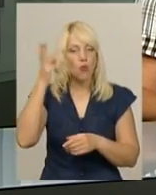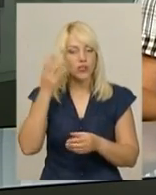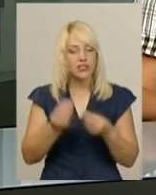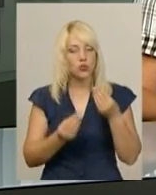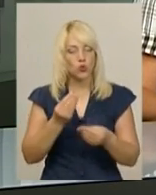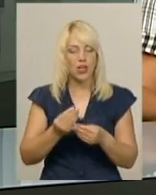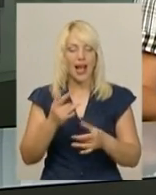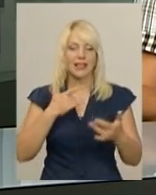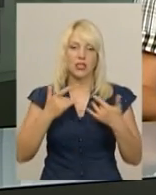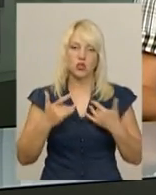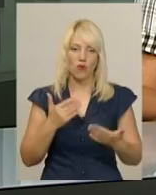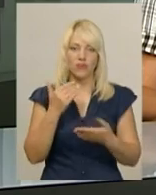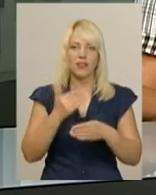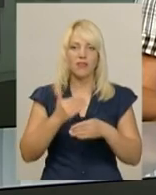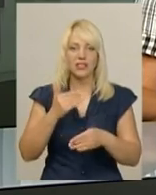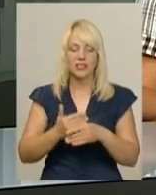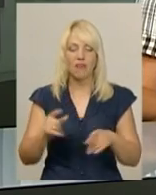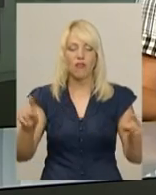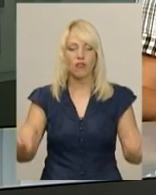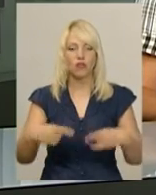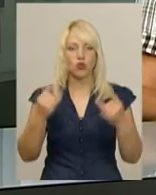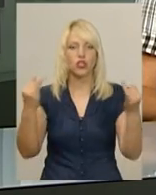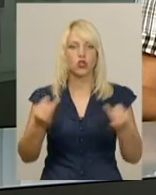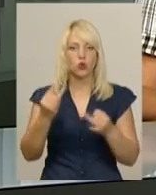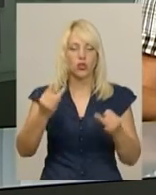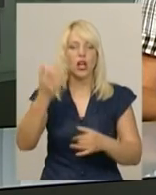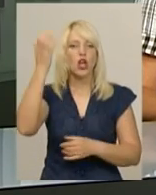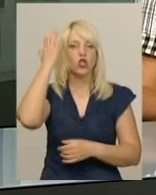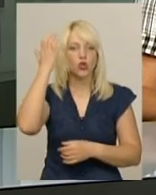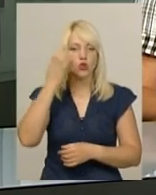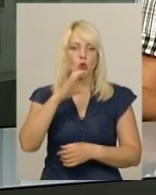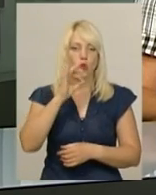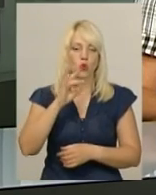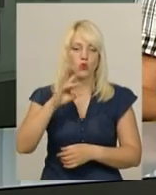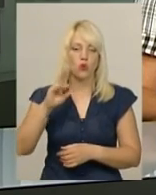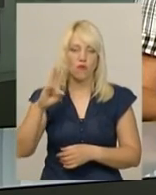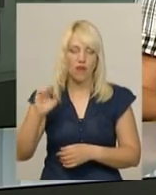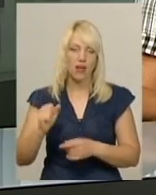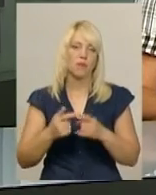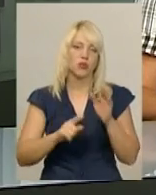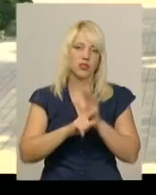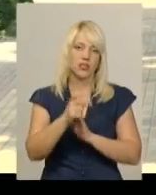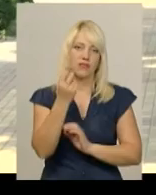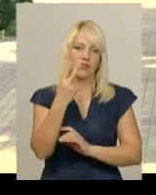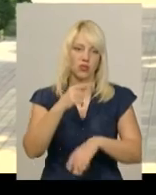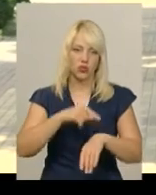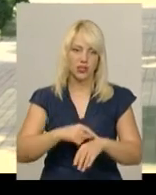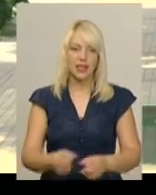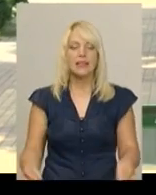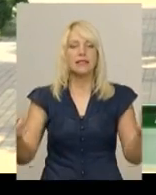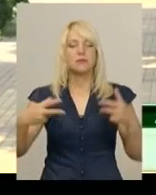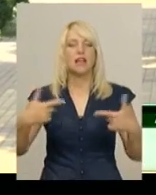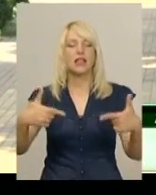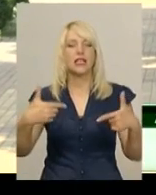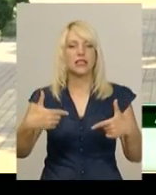а театралізовані вистави відтворять історію «Чорного острова». Розпочнеться фестиваль о 12-й годині. Спеціальний гість